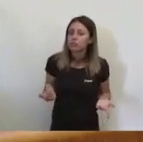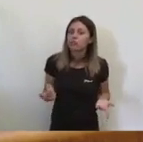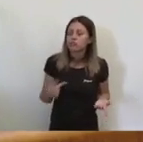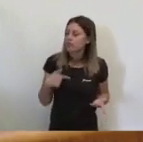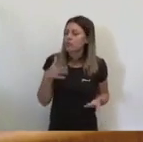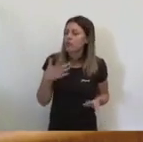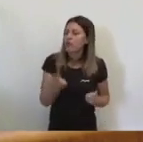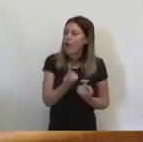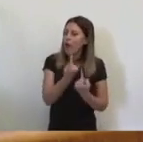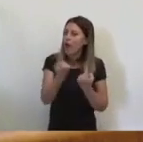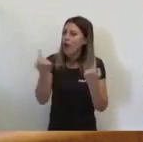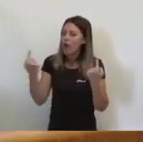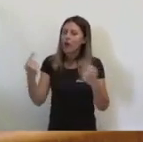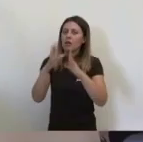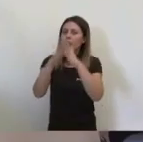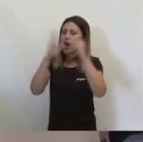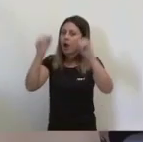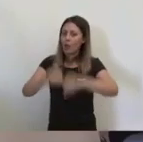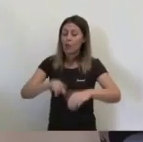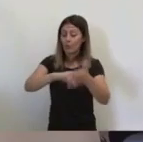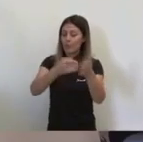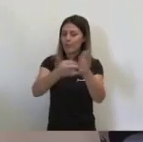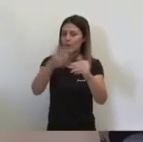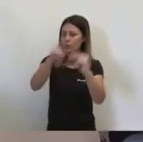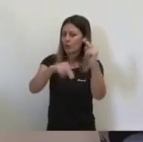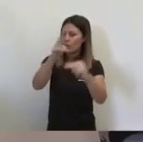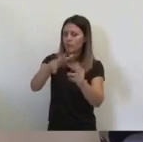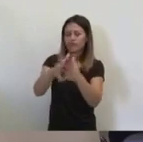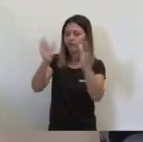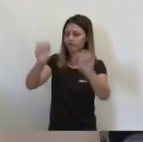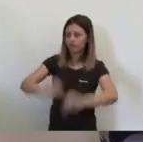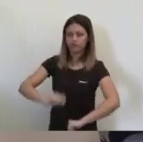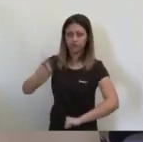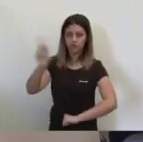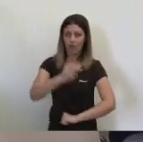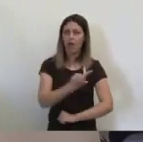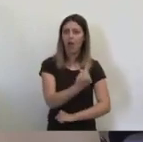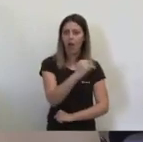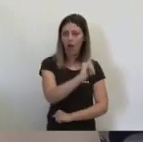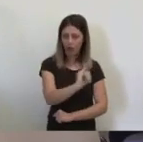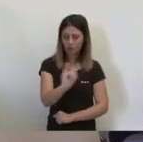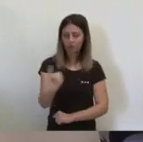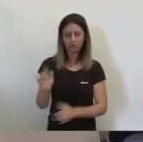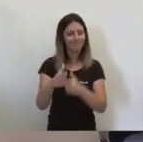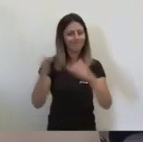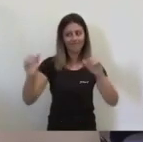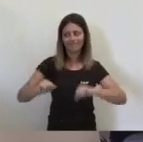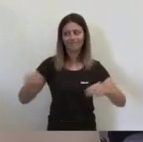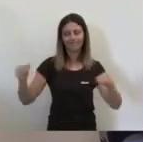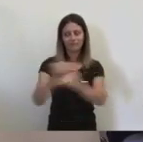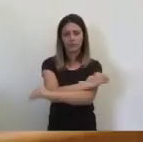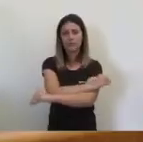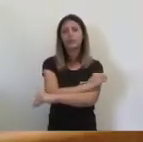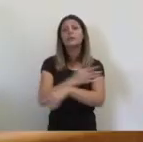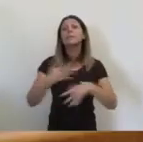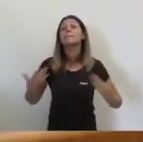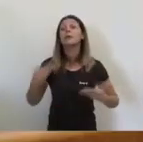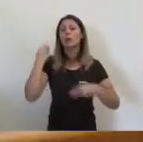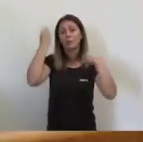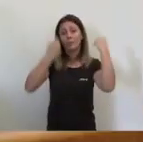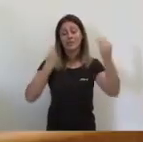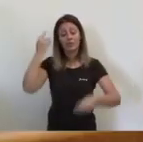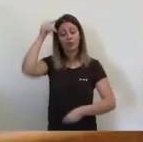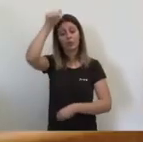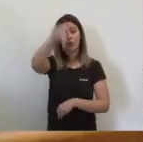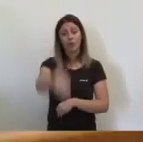no estem d'acord en el pla d'obres, que són unes quantes, que són unes quantes, però crec que